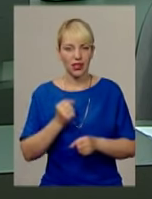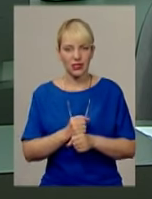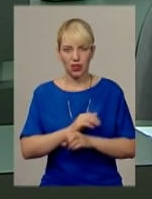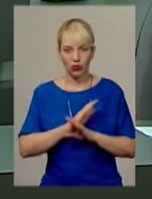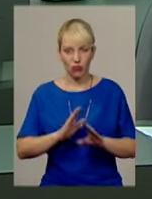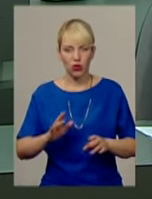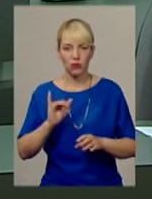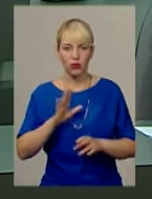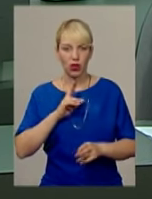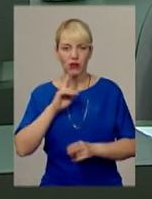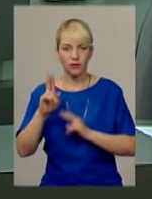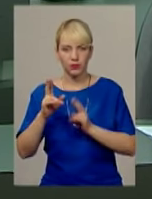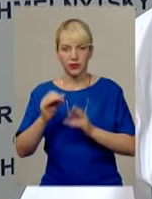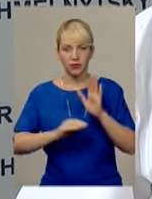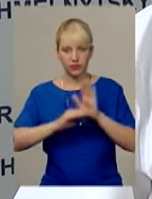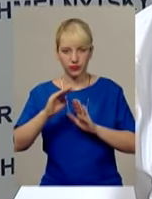касаційна скарга.